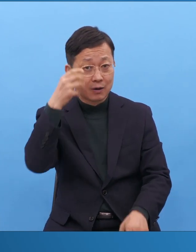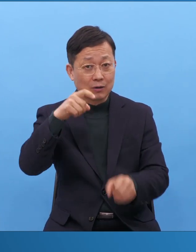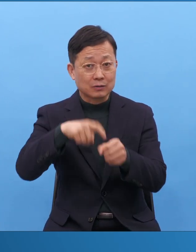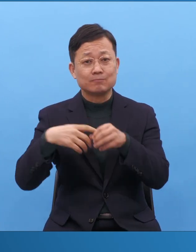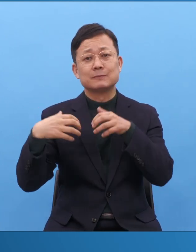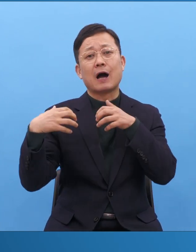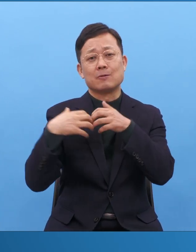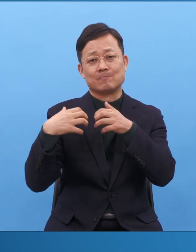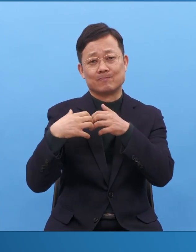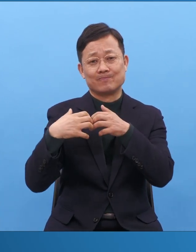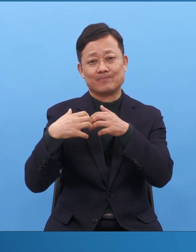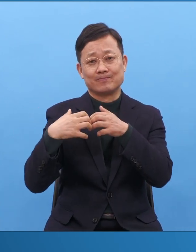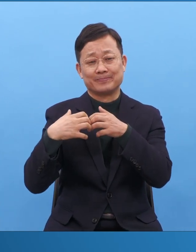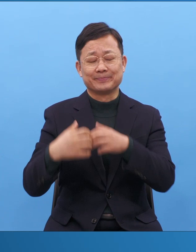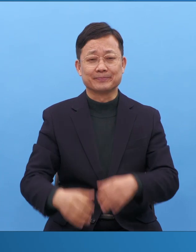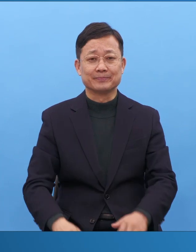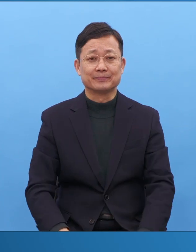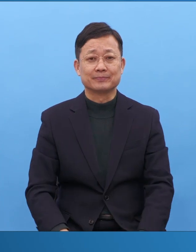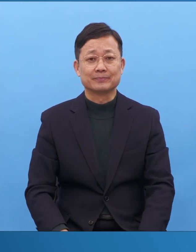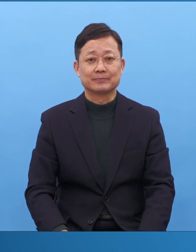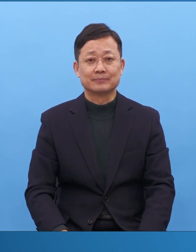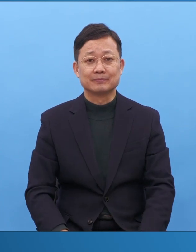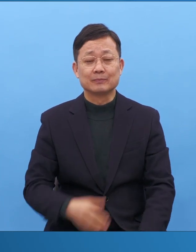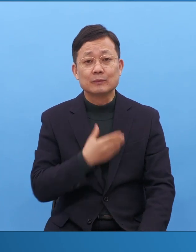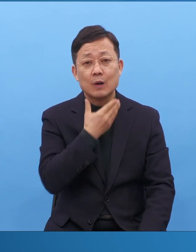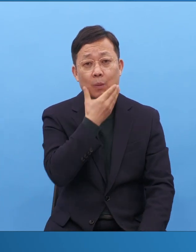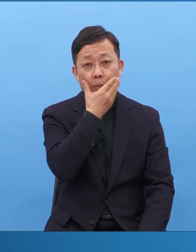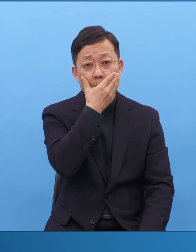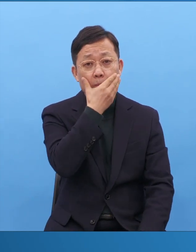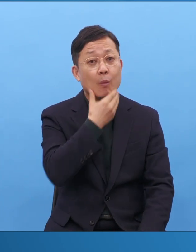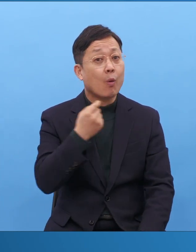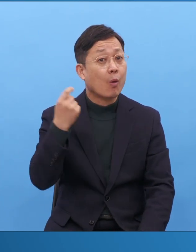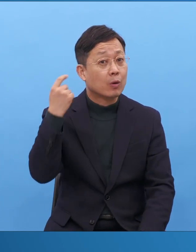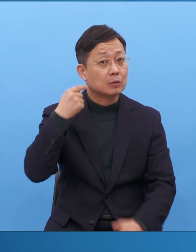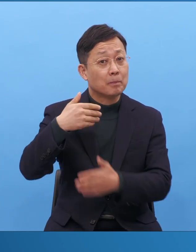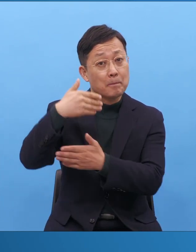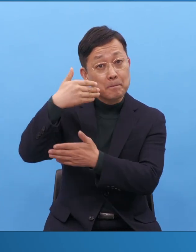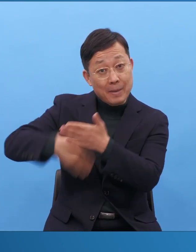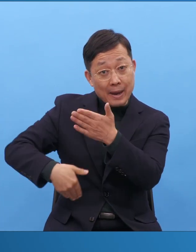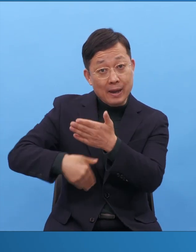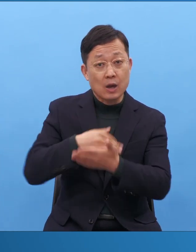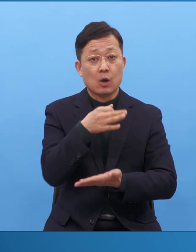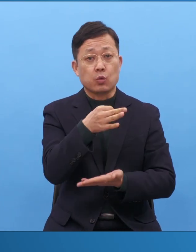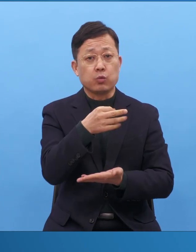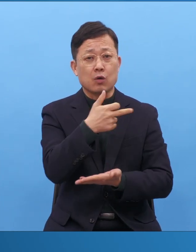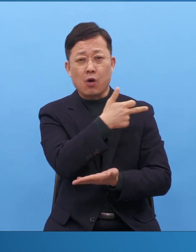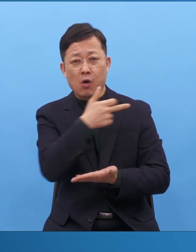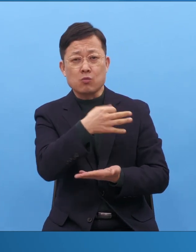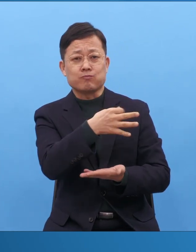복음 없이 가진 재물은 재앙이 될 수가 있어요.